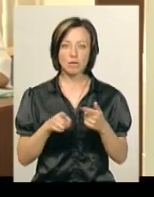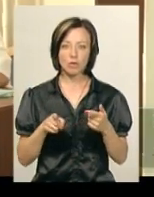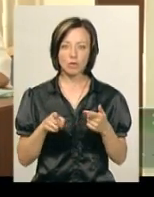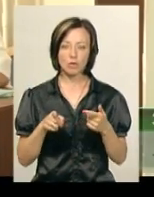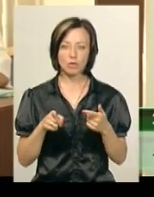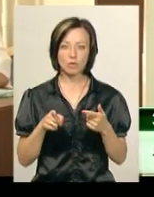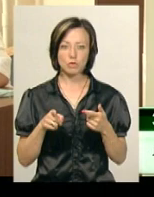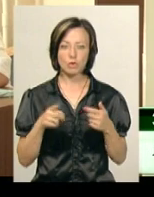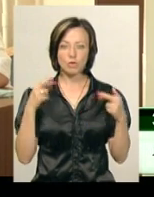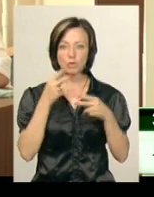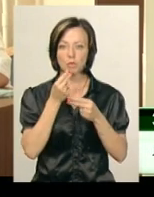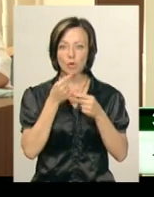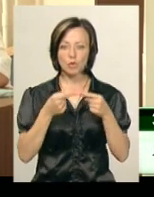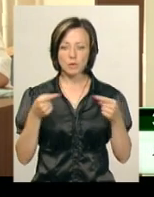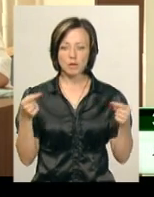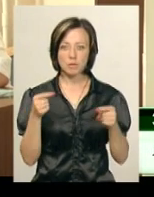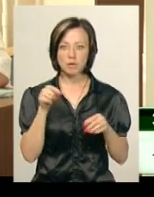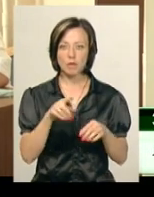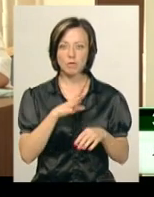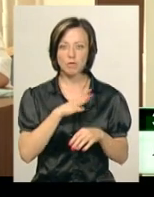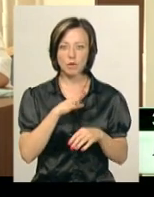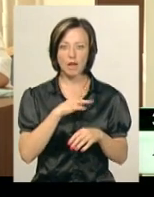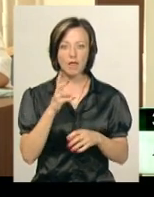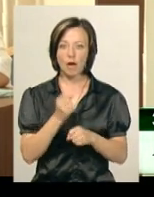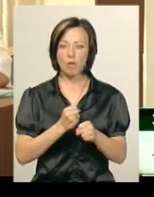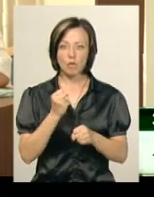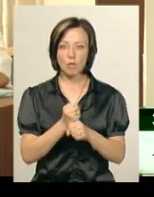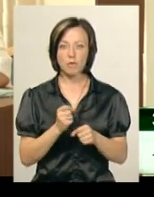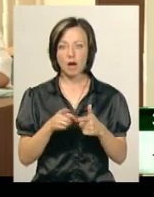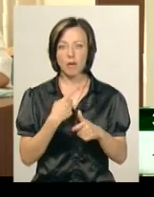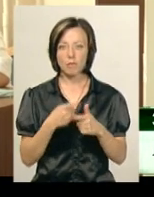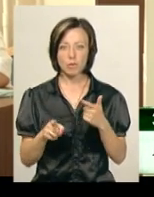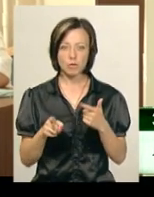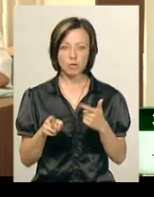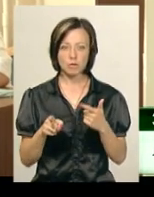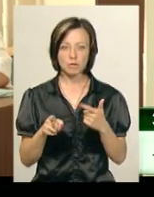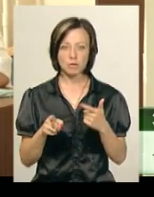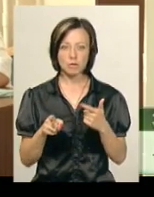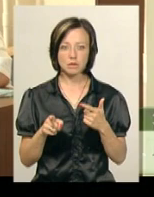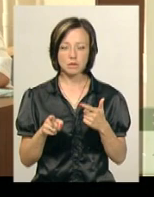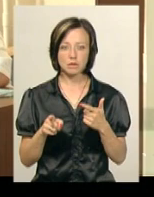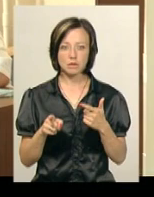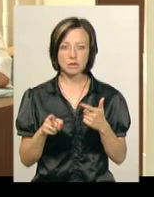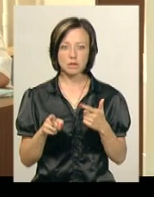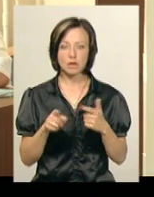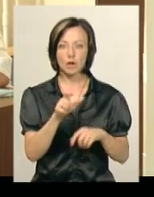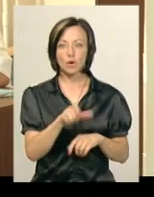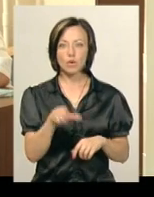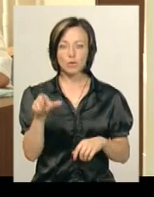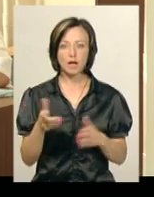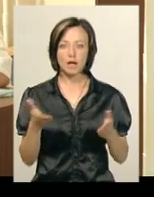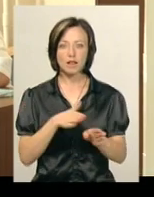продуктами, на яких були термічно не оброблені, чи люди, які не